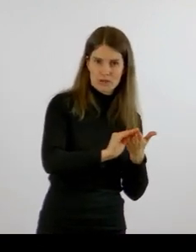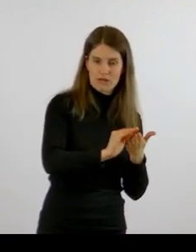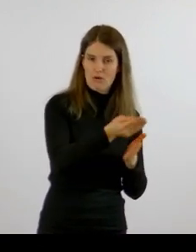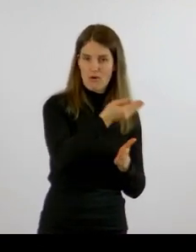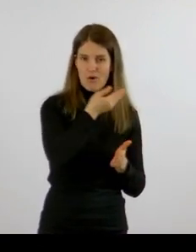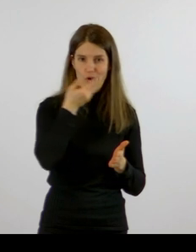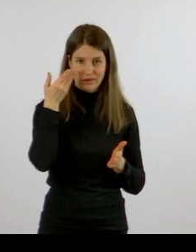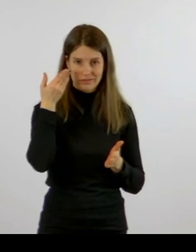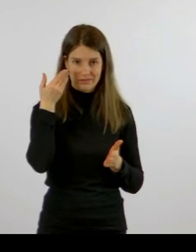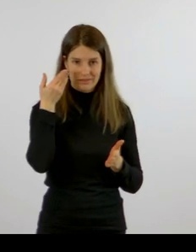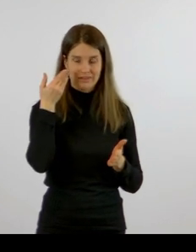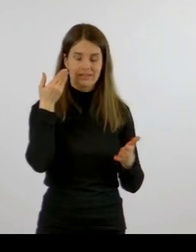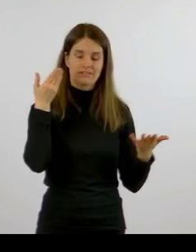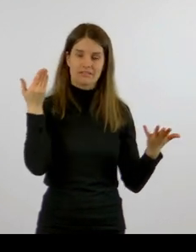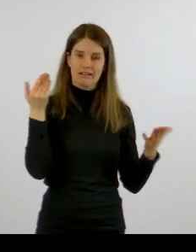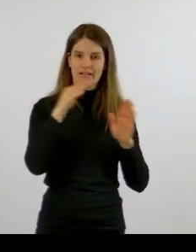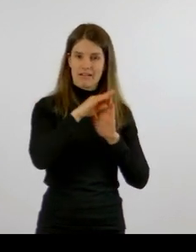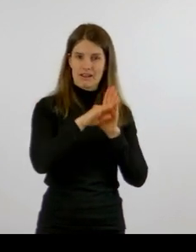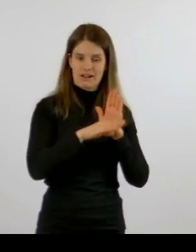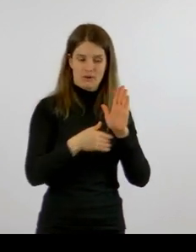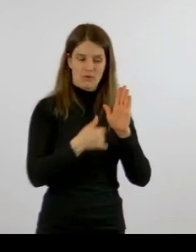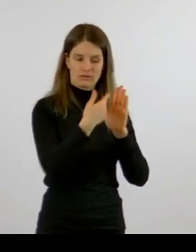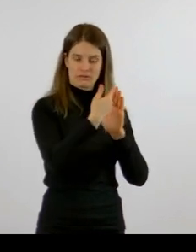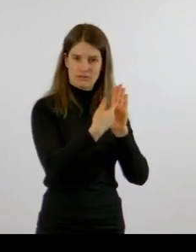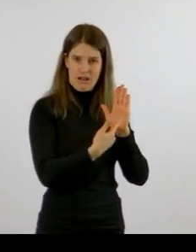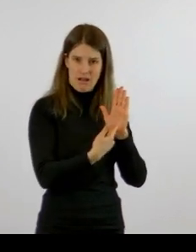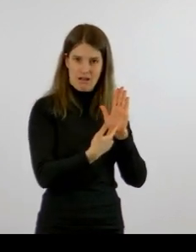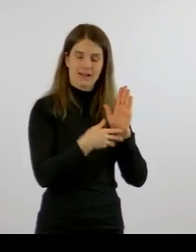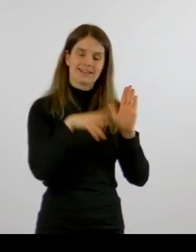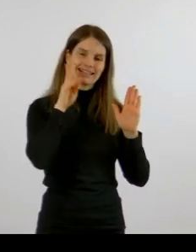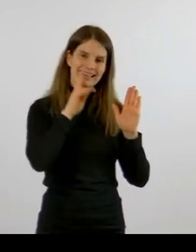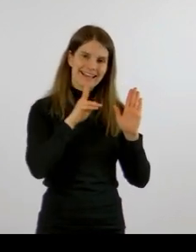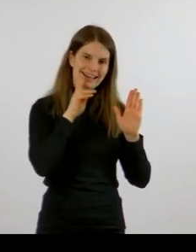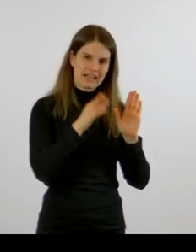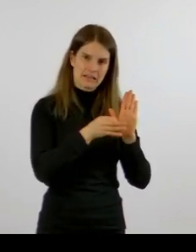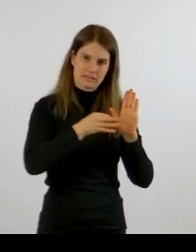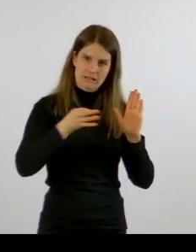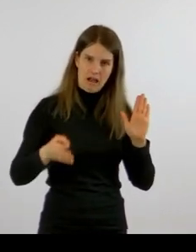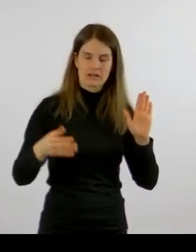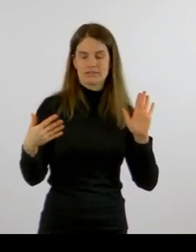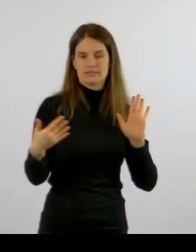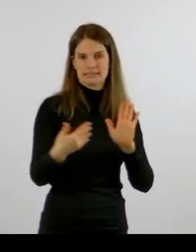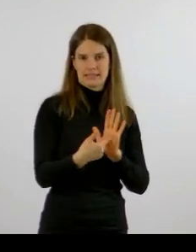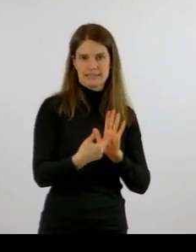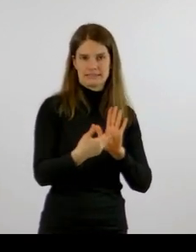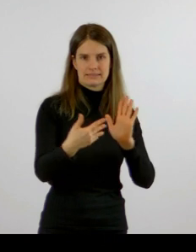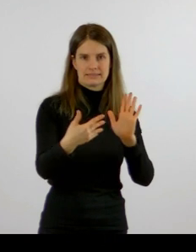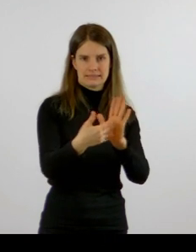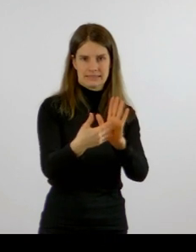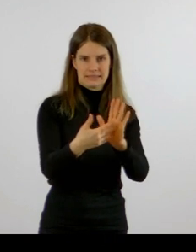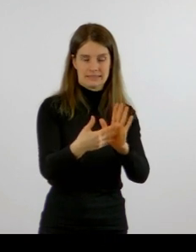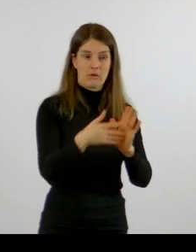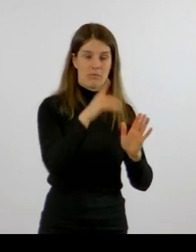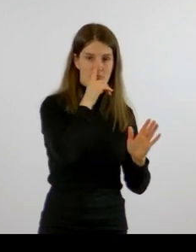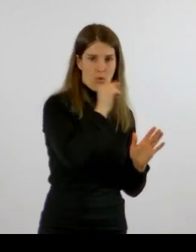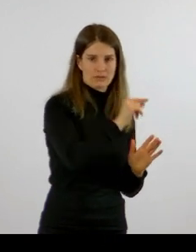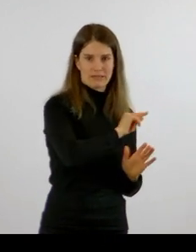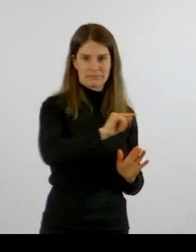der Test täglich von Montag bis Freitag